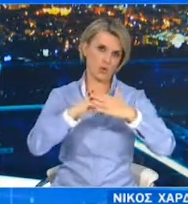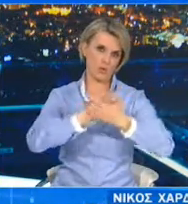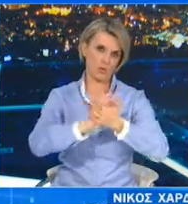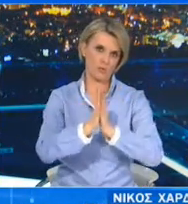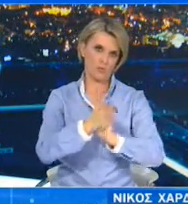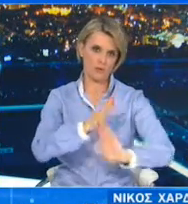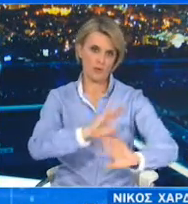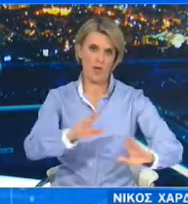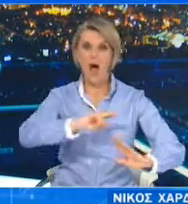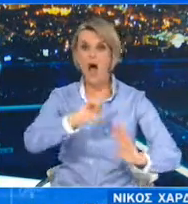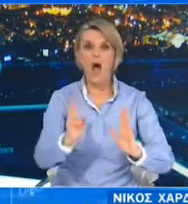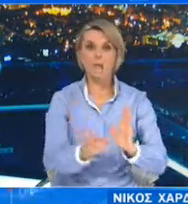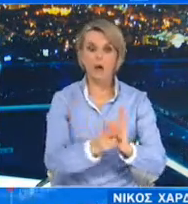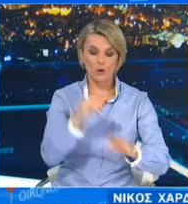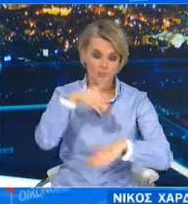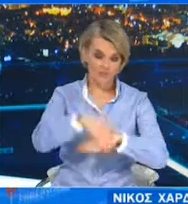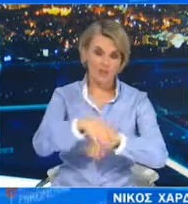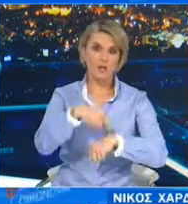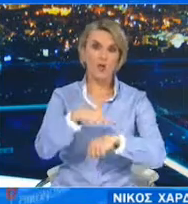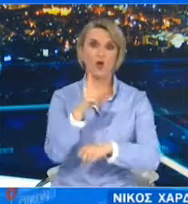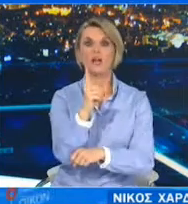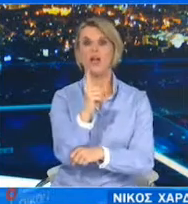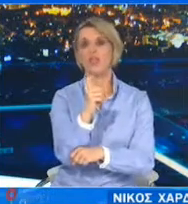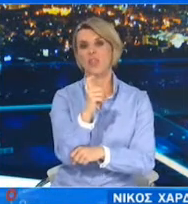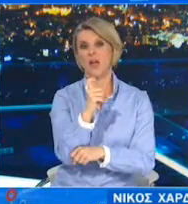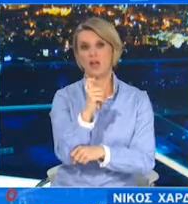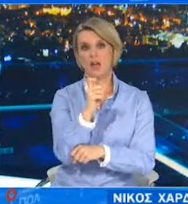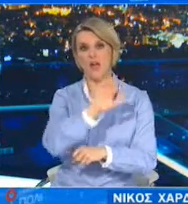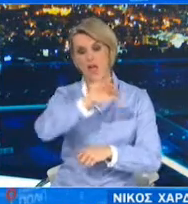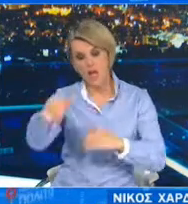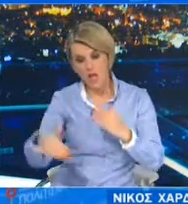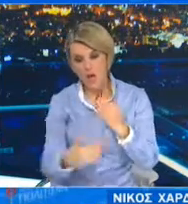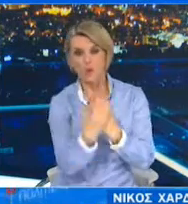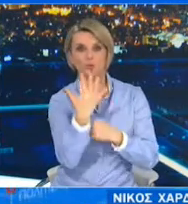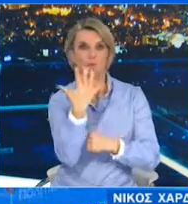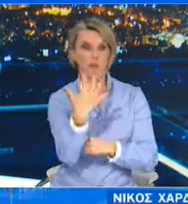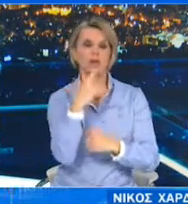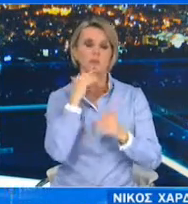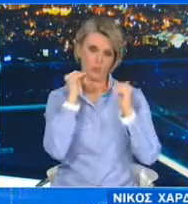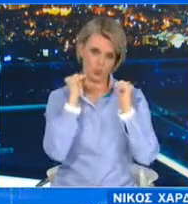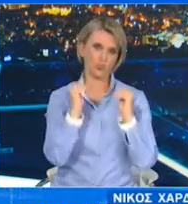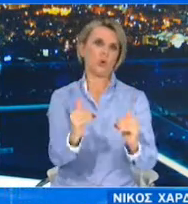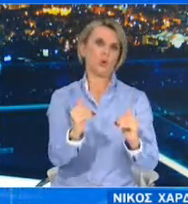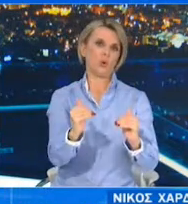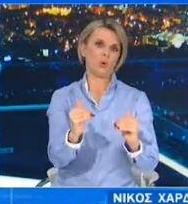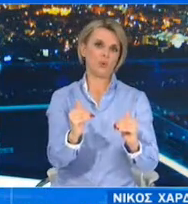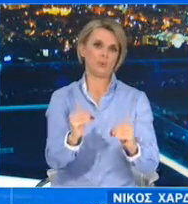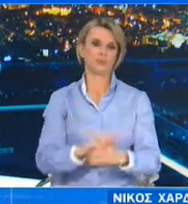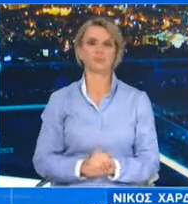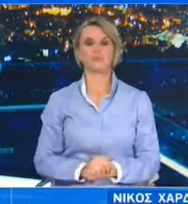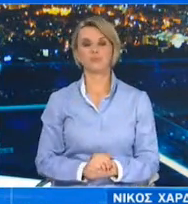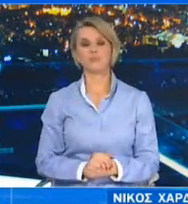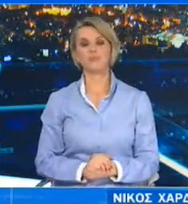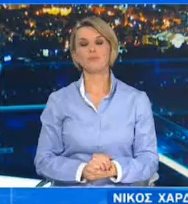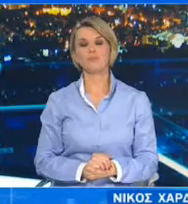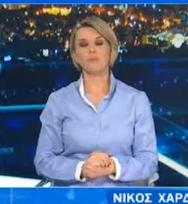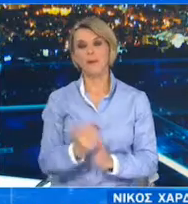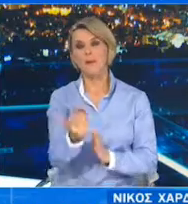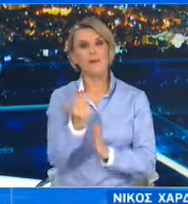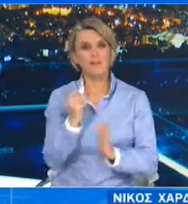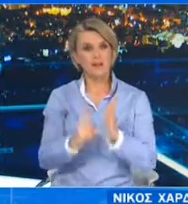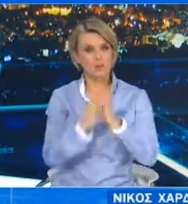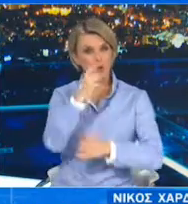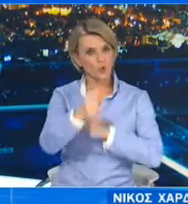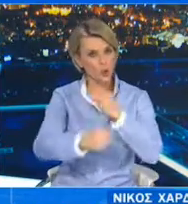απαγόρευση κυκλοφορίας από τις 10 το βράδυ μέχρι τις 5 το πρωί παραμένει σε ισχύ χωρίς εξαίρεση τόσο την παραμονή όσο και